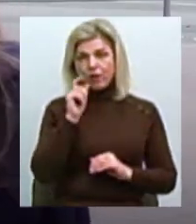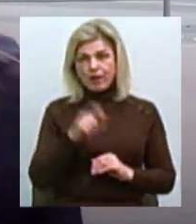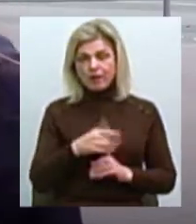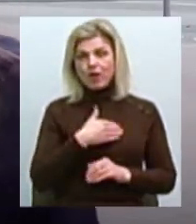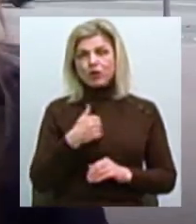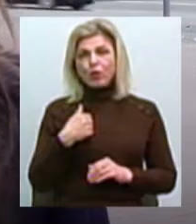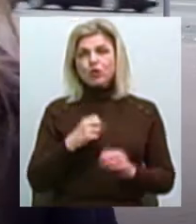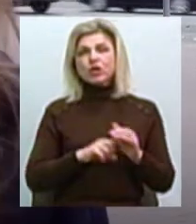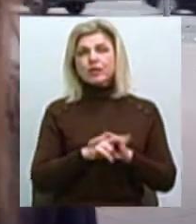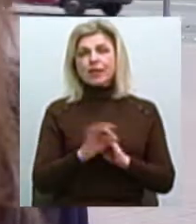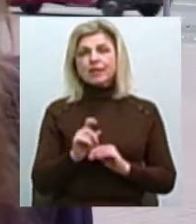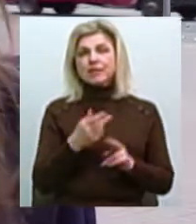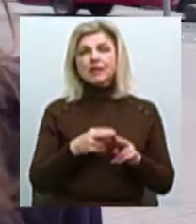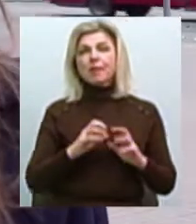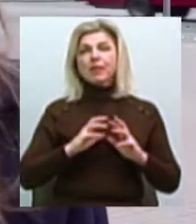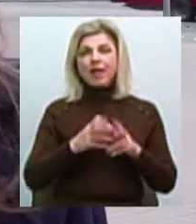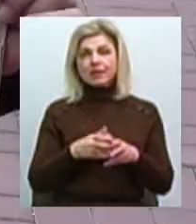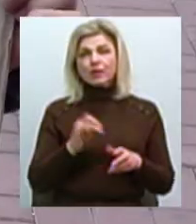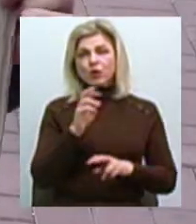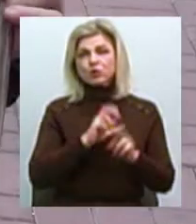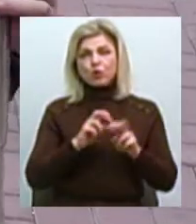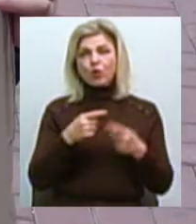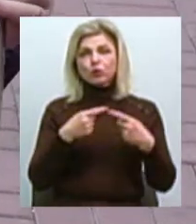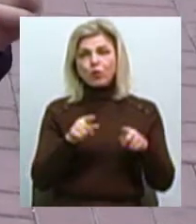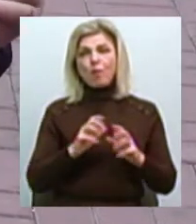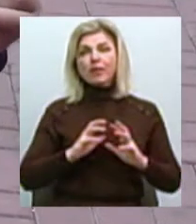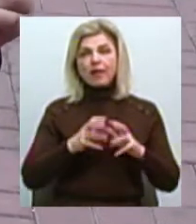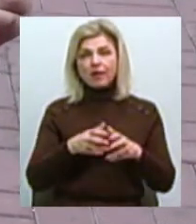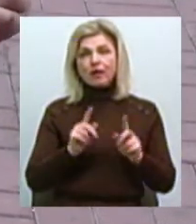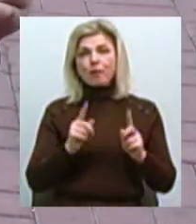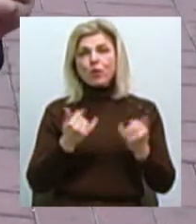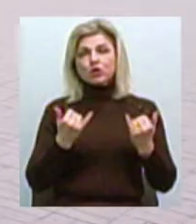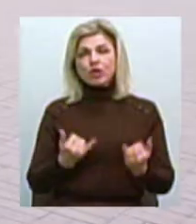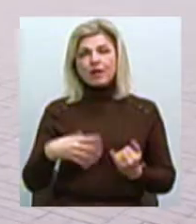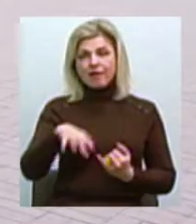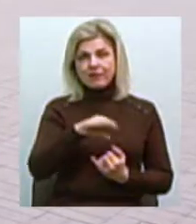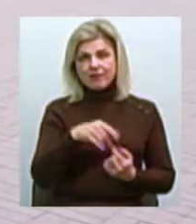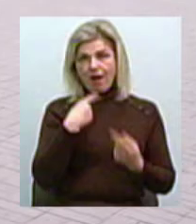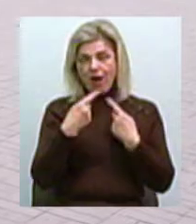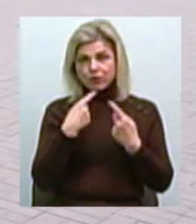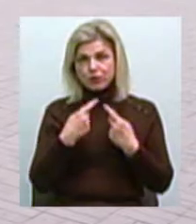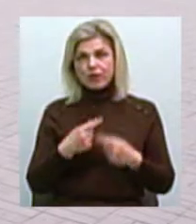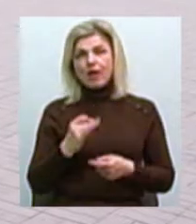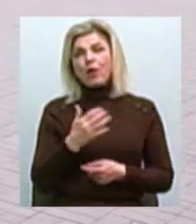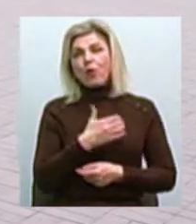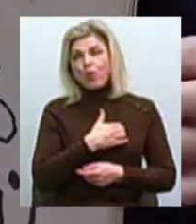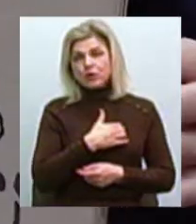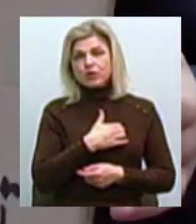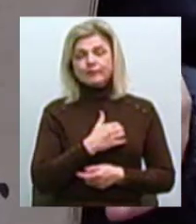тікати з цієї планети Шукати іншу планету, тому що зараз про це всі кажуть, і хоче